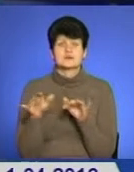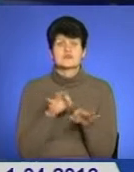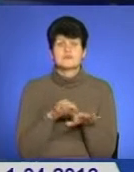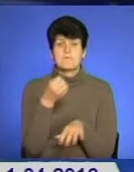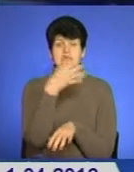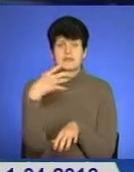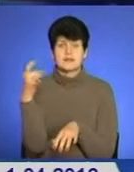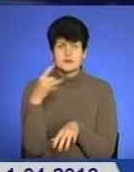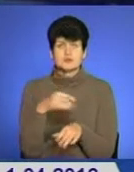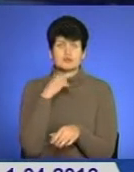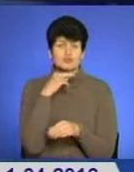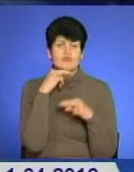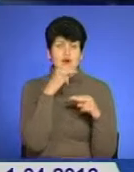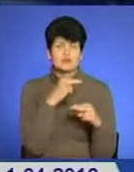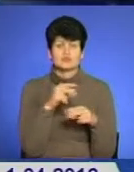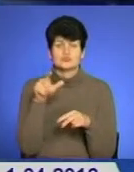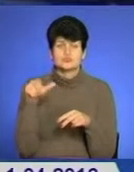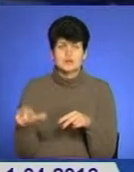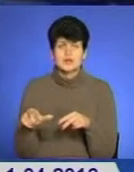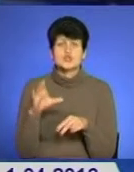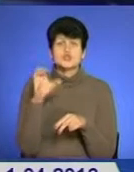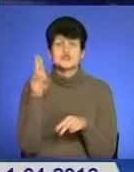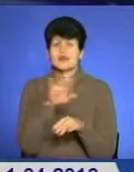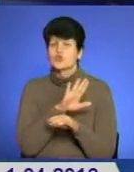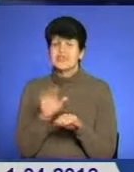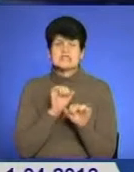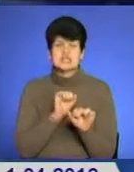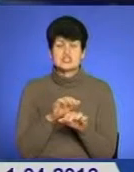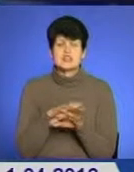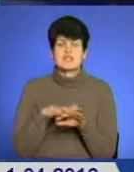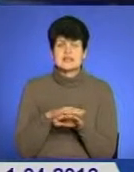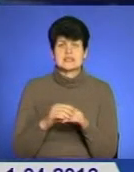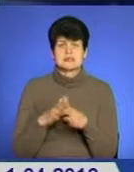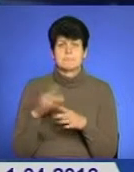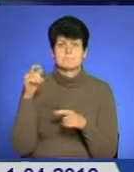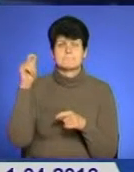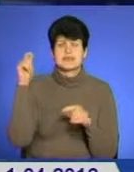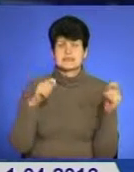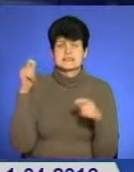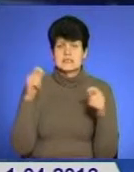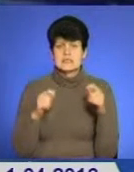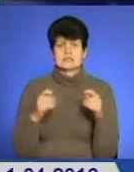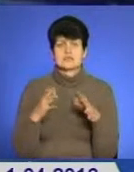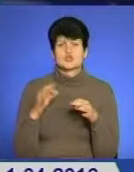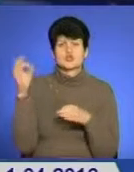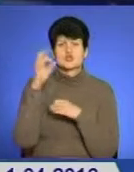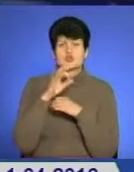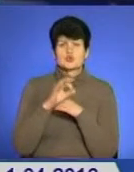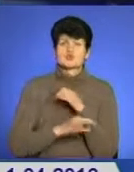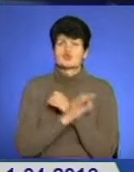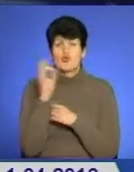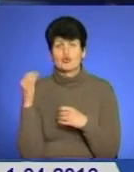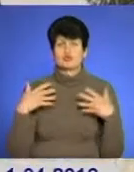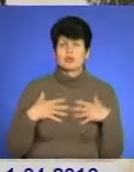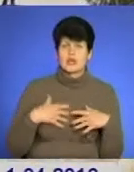того, аби привернути увагу суспільства до проблем соціально незахищених верств населення, переселенців зі Сходу та Криму і поранених учасників